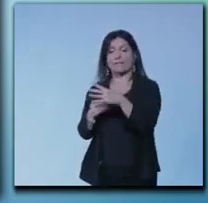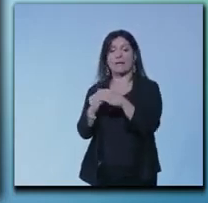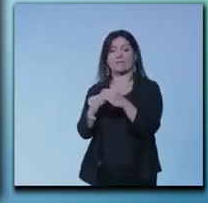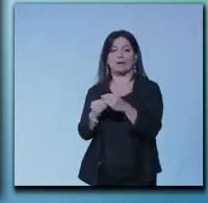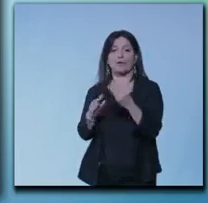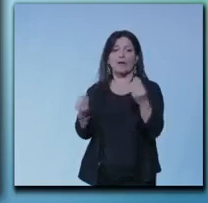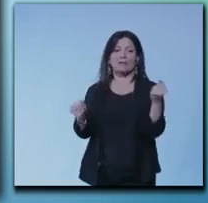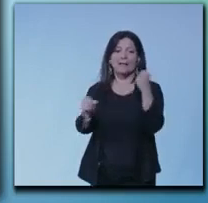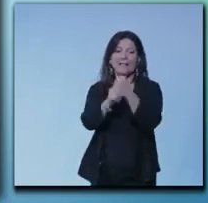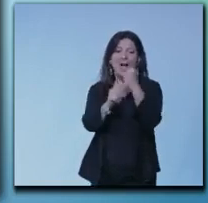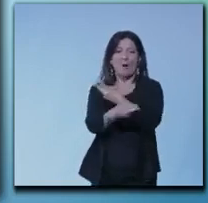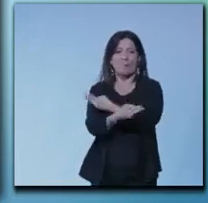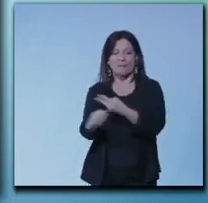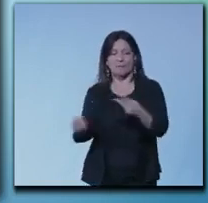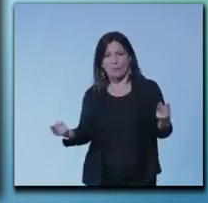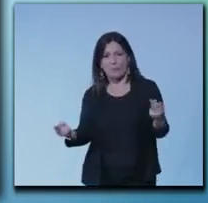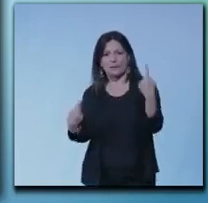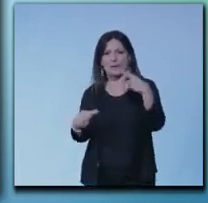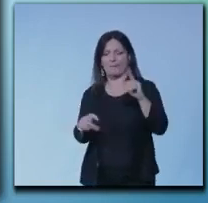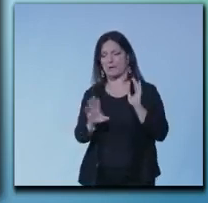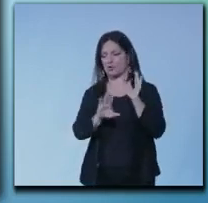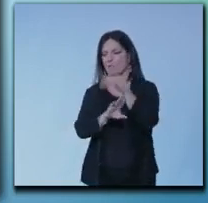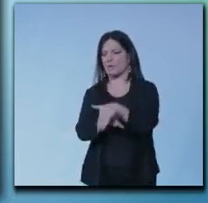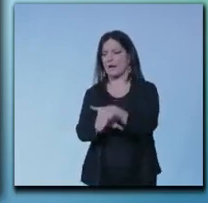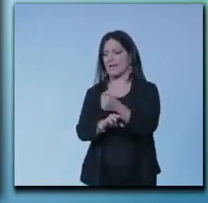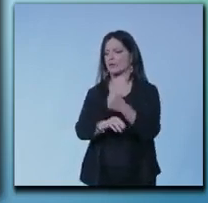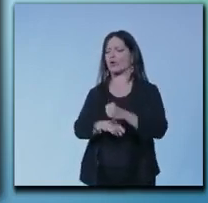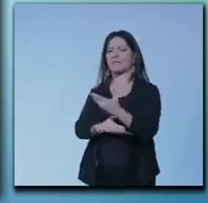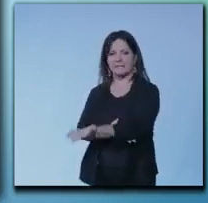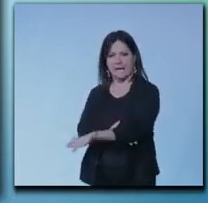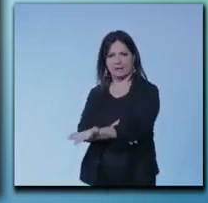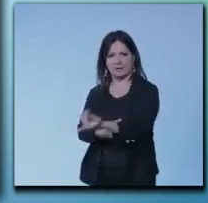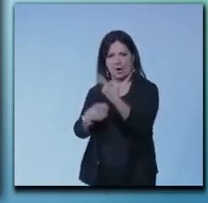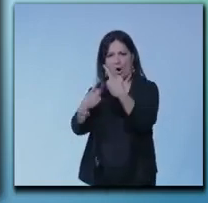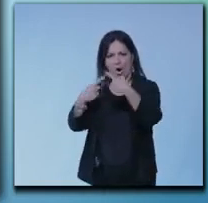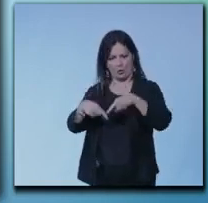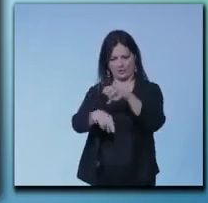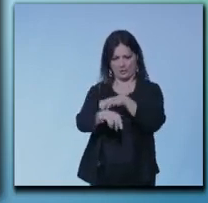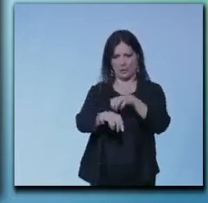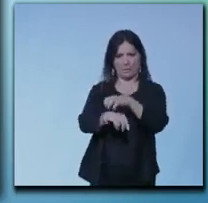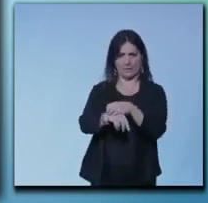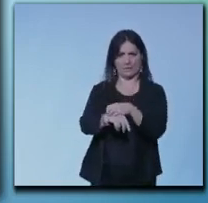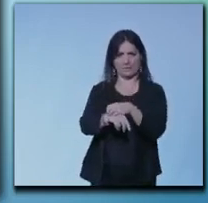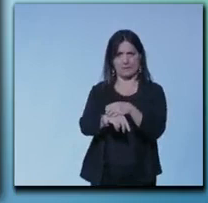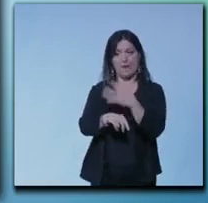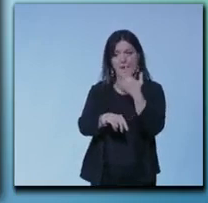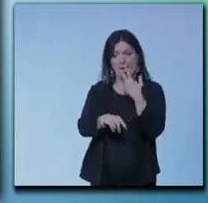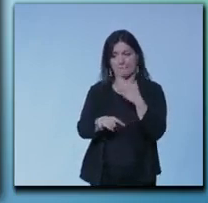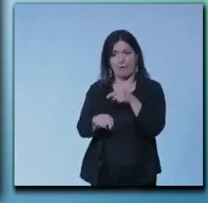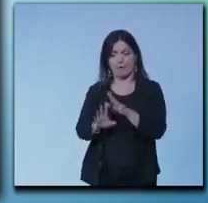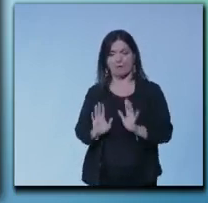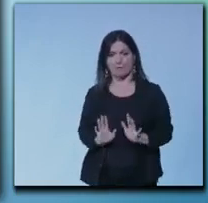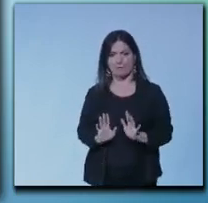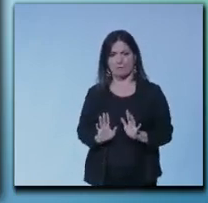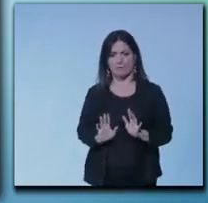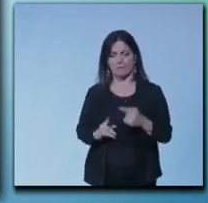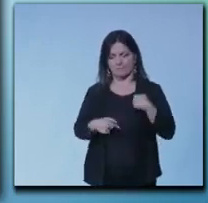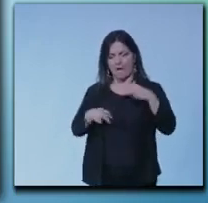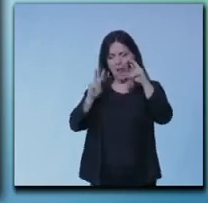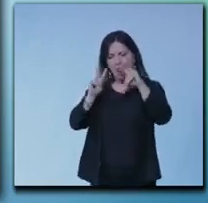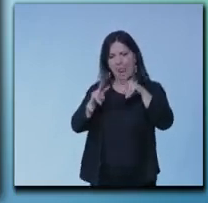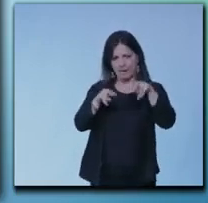prevede ad esempio il superamento del dissenso in sede di Consiglio dei Ministri, ne parlo perché ho letto